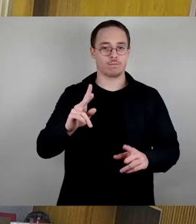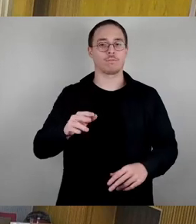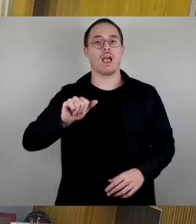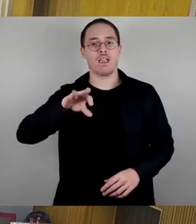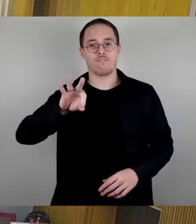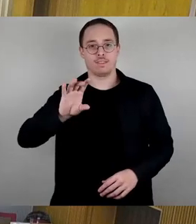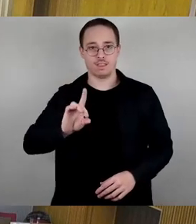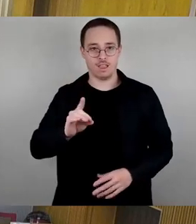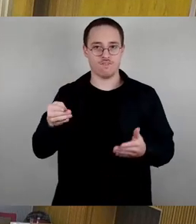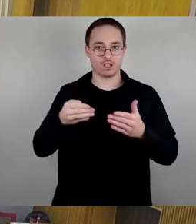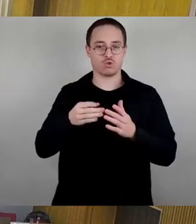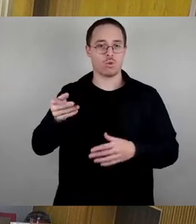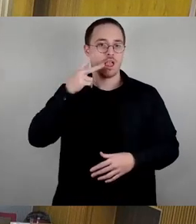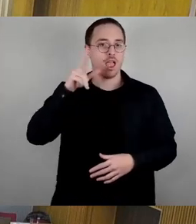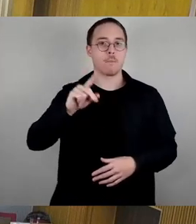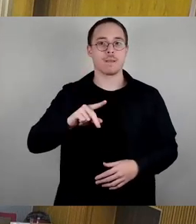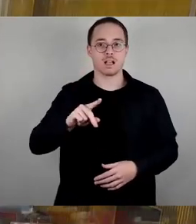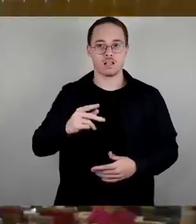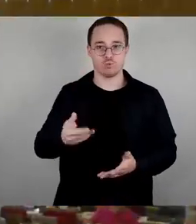abschließender Redner dann Thorsten Schulze.